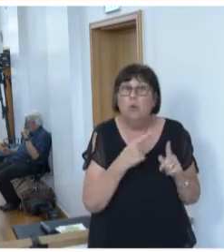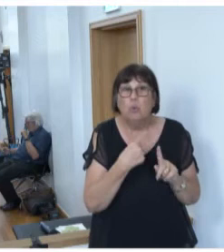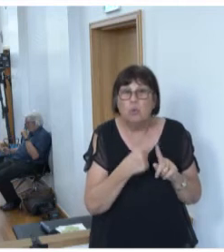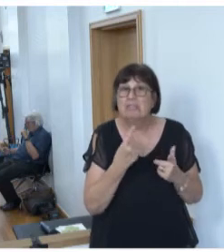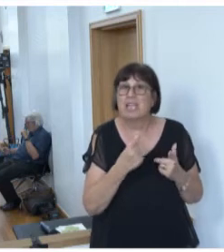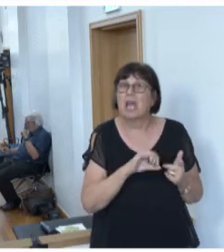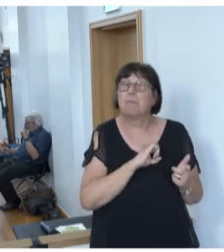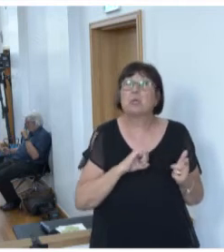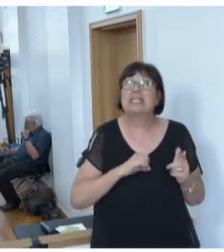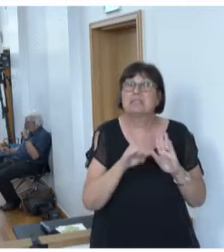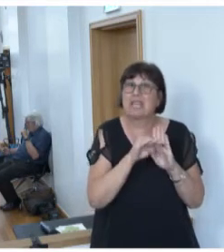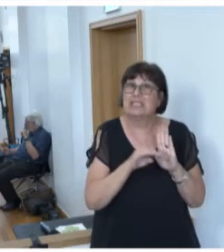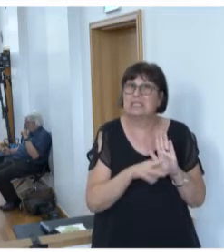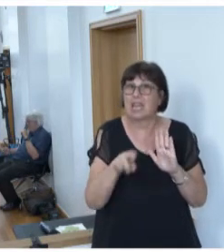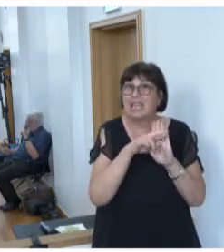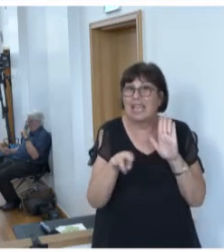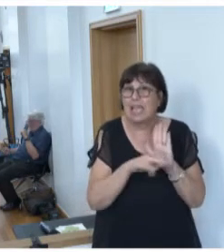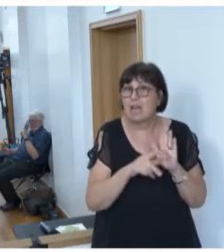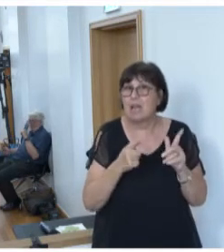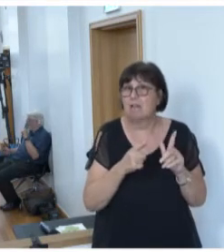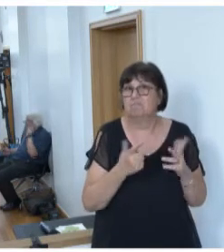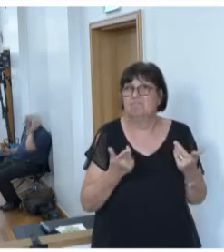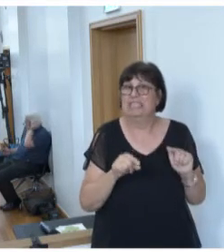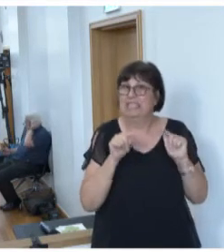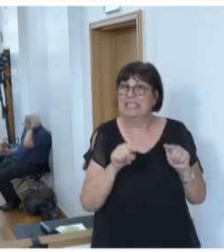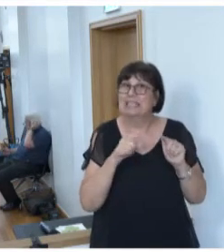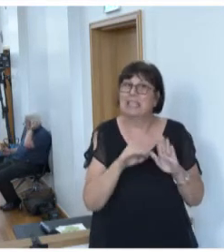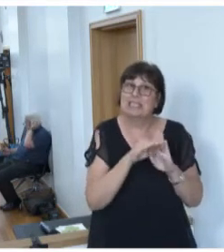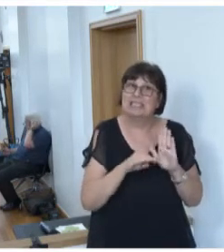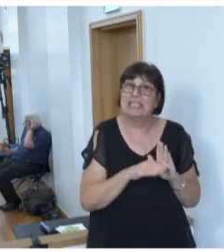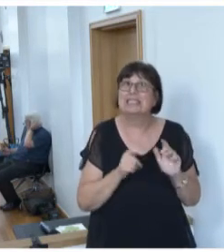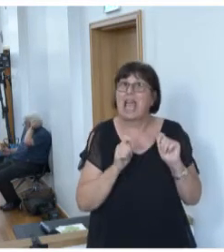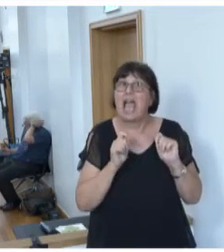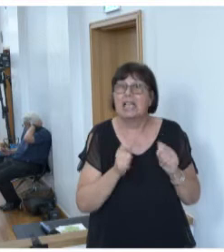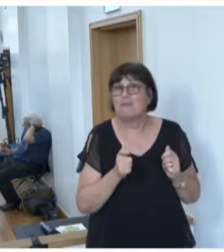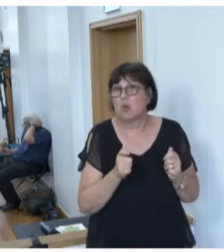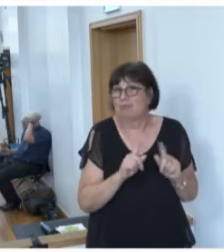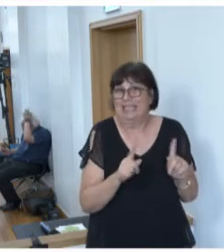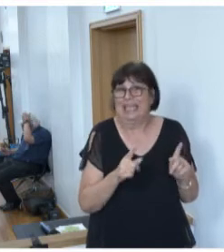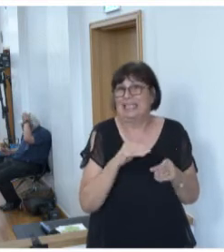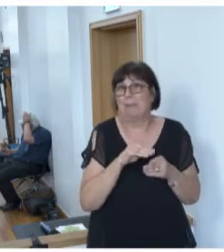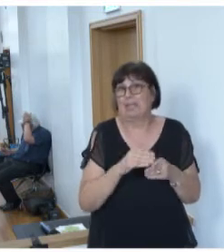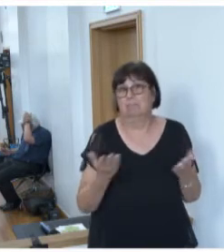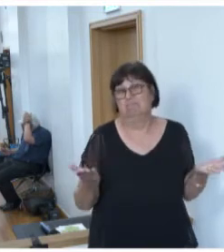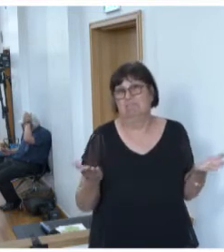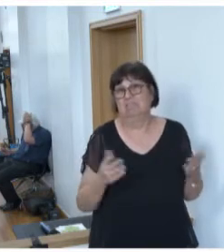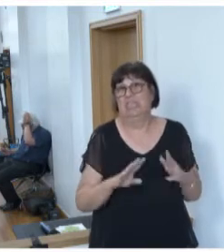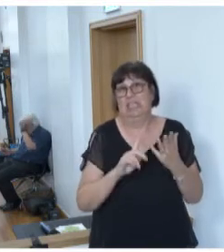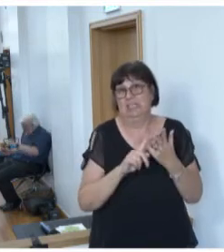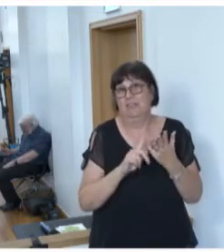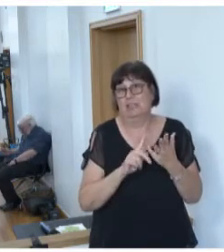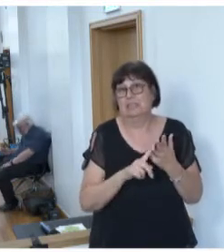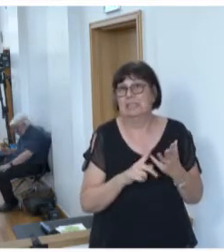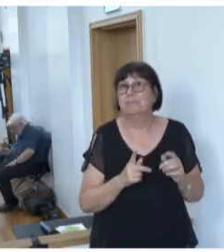die bundesgesetzliche Regelung angemahnt wird, werden durch den vorliegenden Gesetzesentwurf geregelt. Viertens.